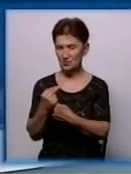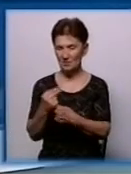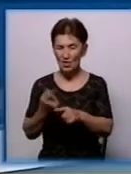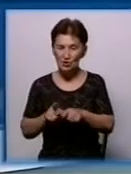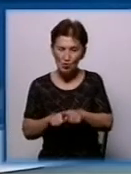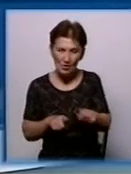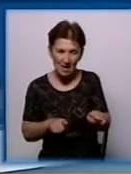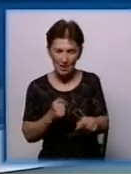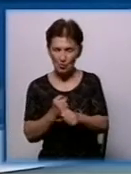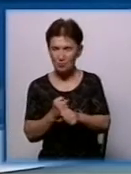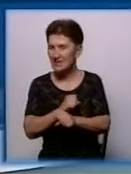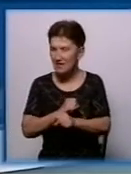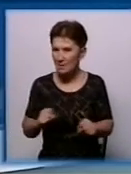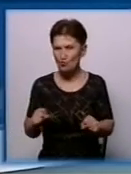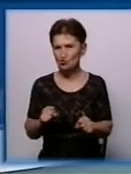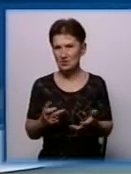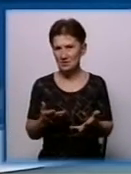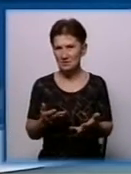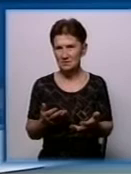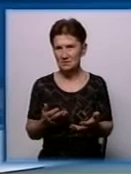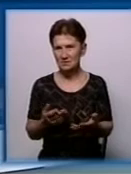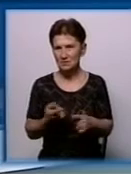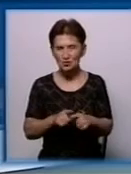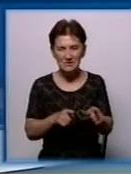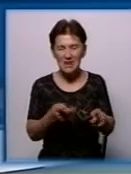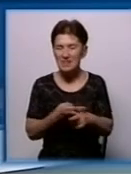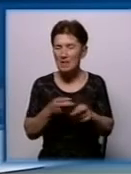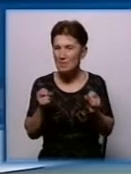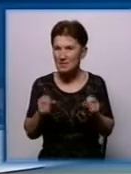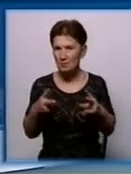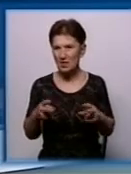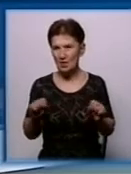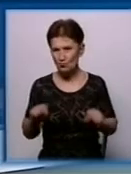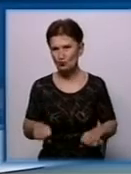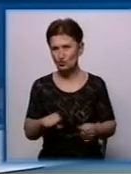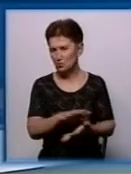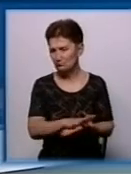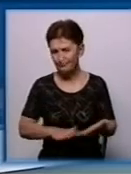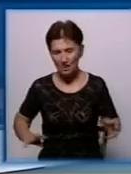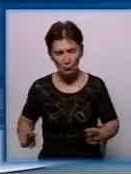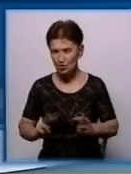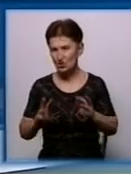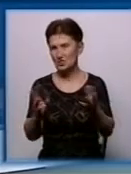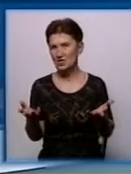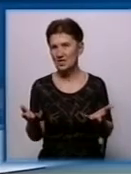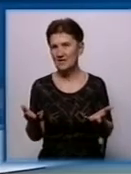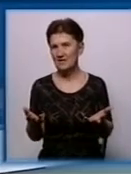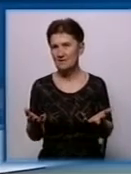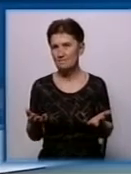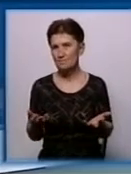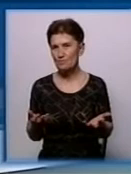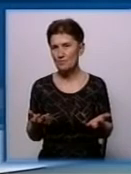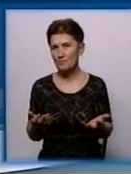небезпека, що це може привести до пожежі або до інших трагічних